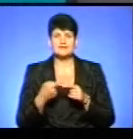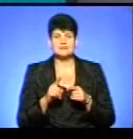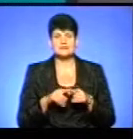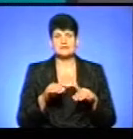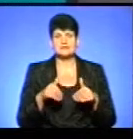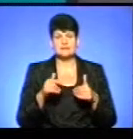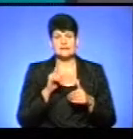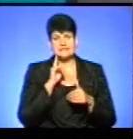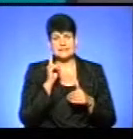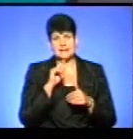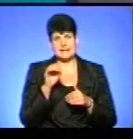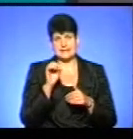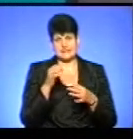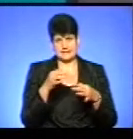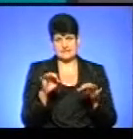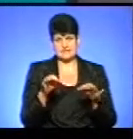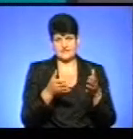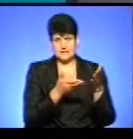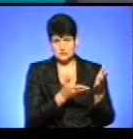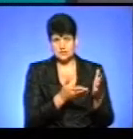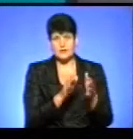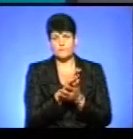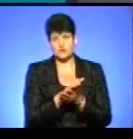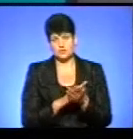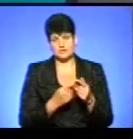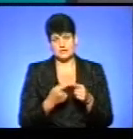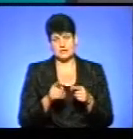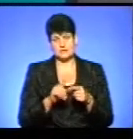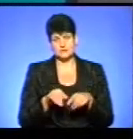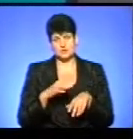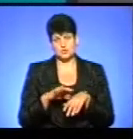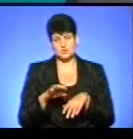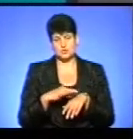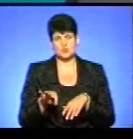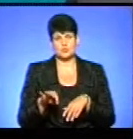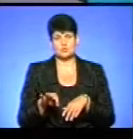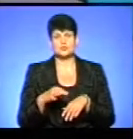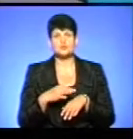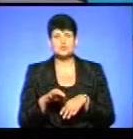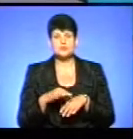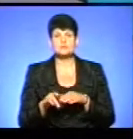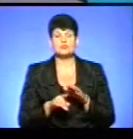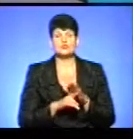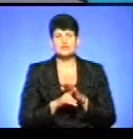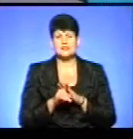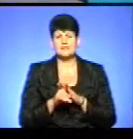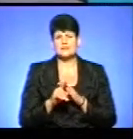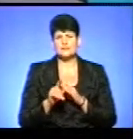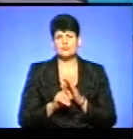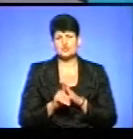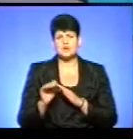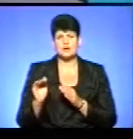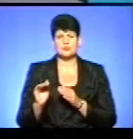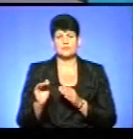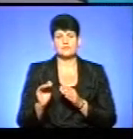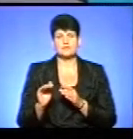рівно зелене світло для діяльності, для продовження цієї індустрії жорстокості. Адже жорстокість починається ще від самого початку,